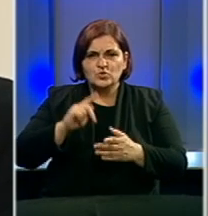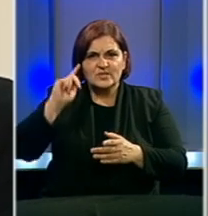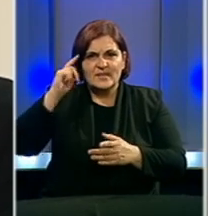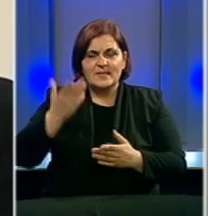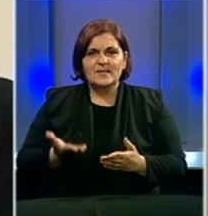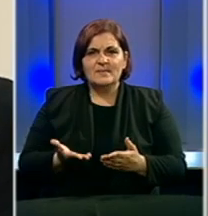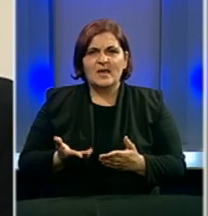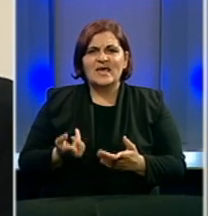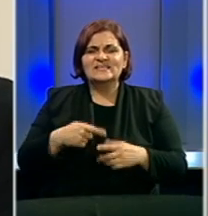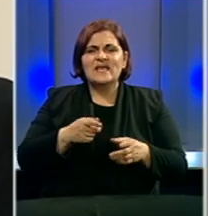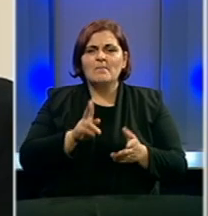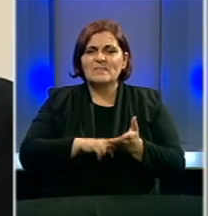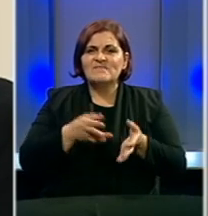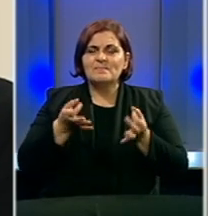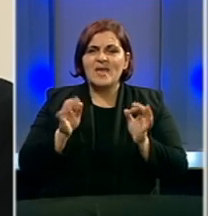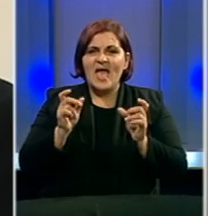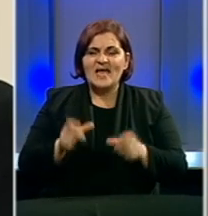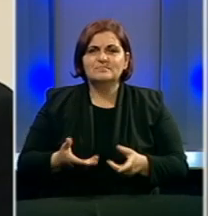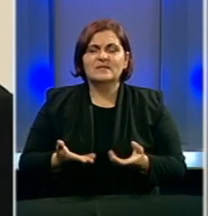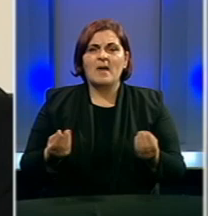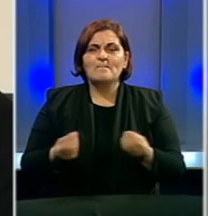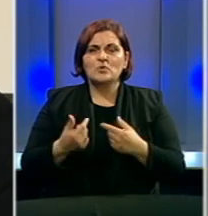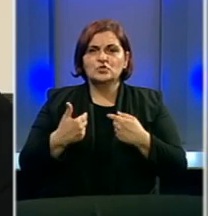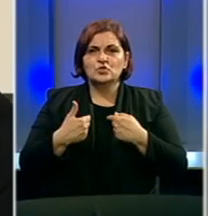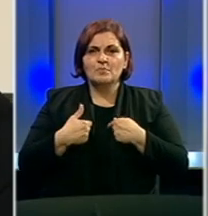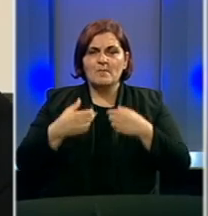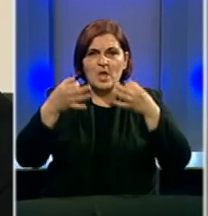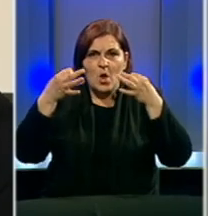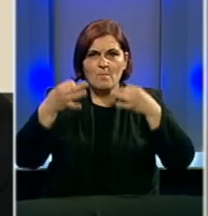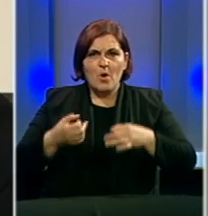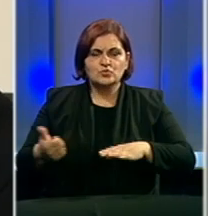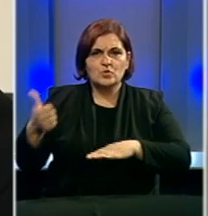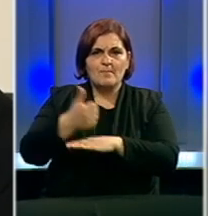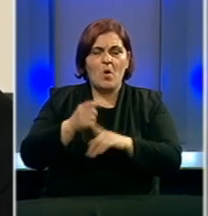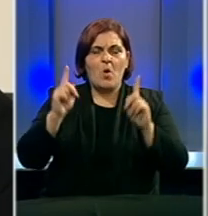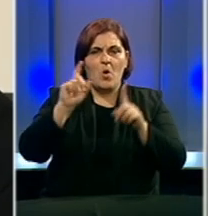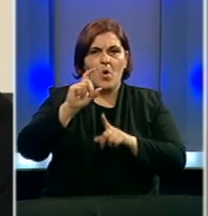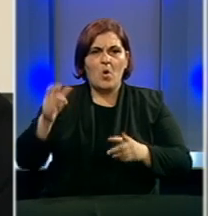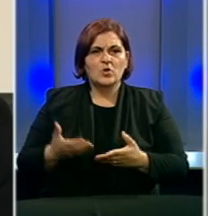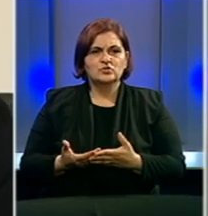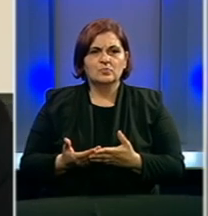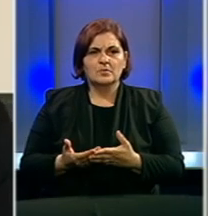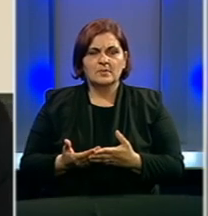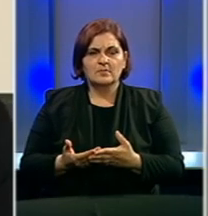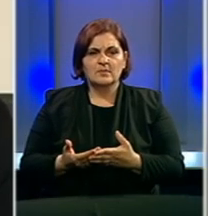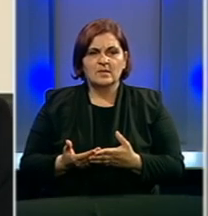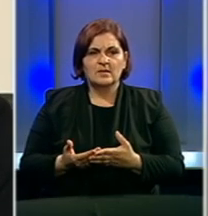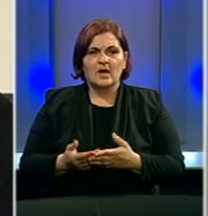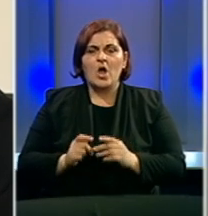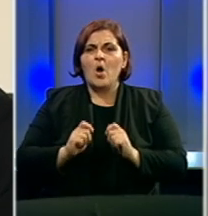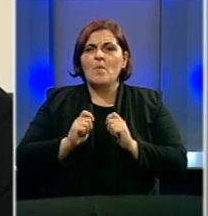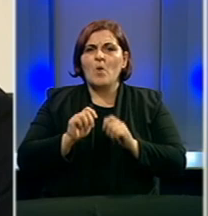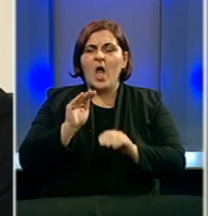nekim pravnim ekspertima i pošto smo mi, poštujemo Ustavni sud za razliku drugih koji odnose